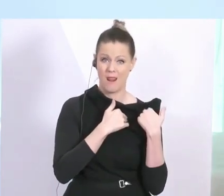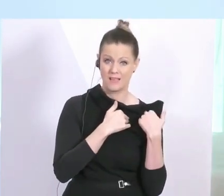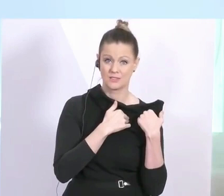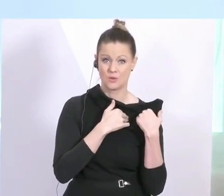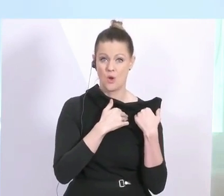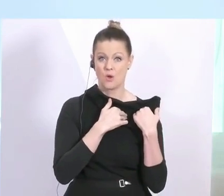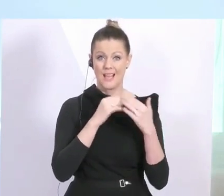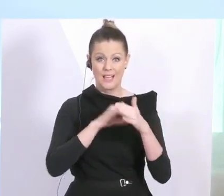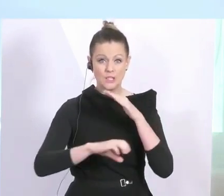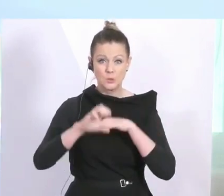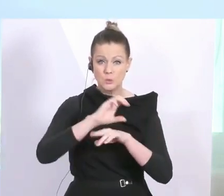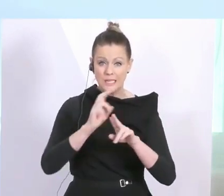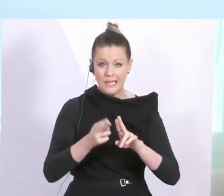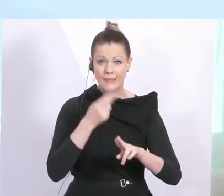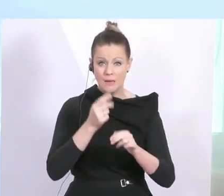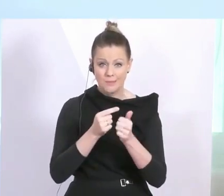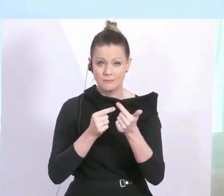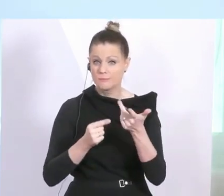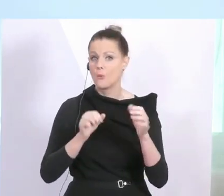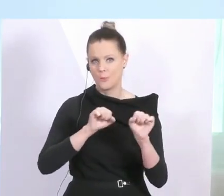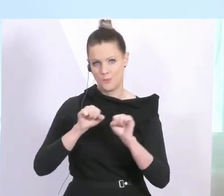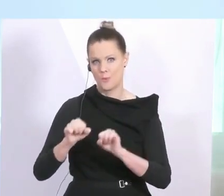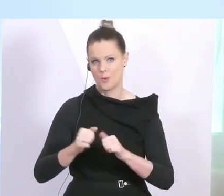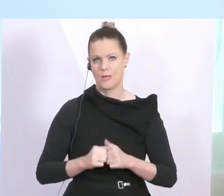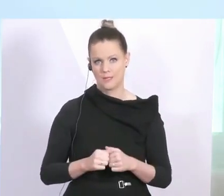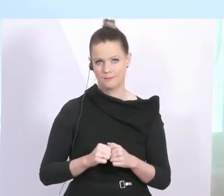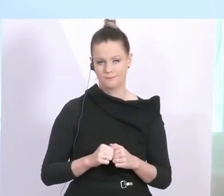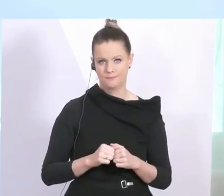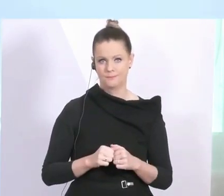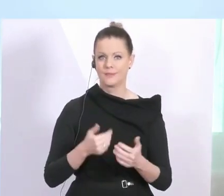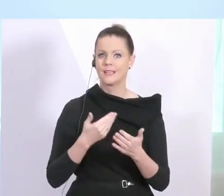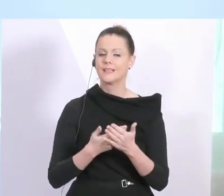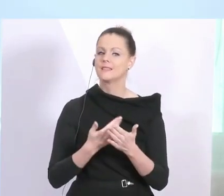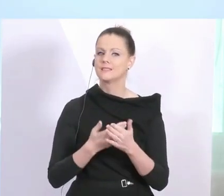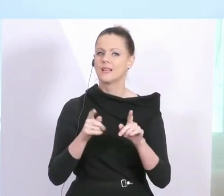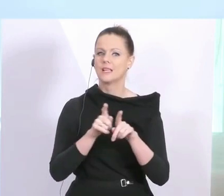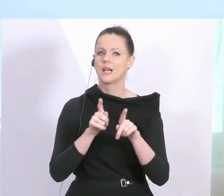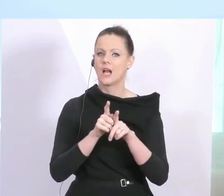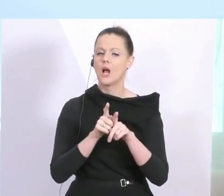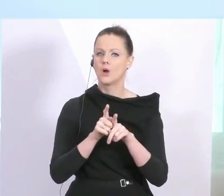dazu, dass wir, wir werden es anschließend noch hören, verstärkt die Indikatoren,